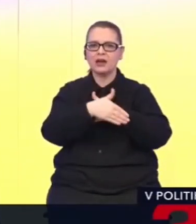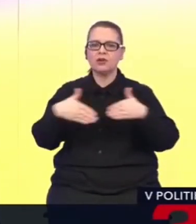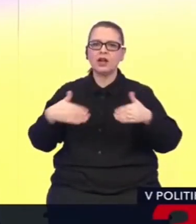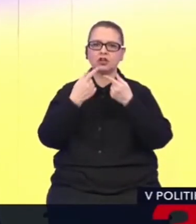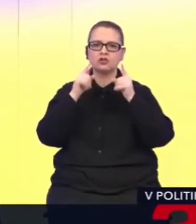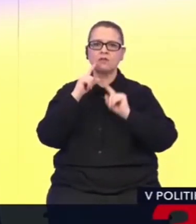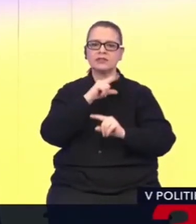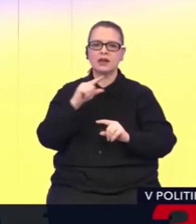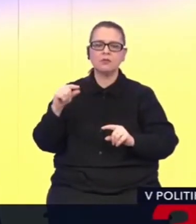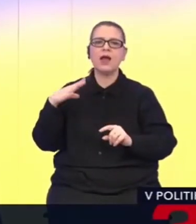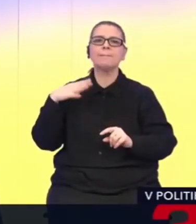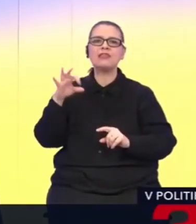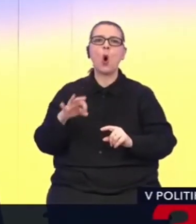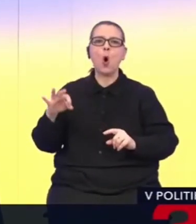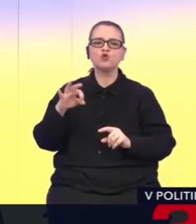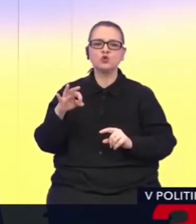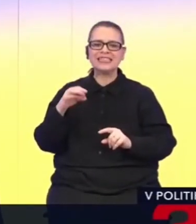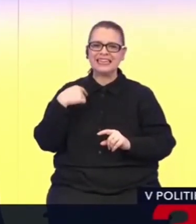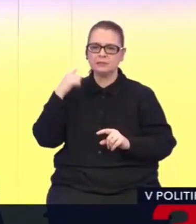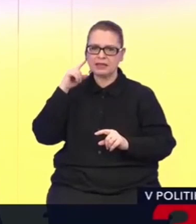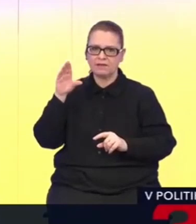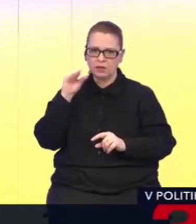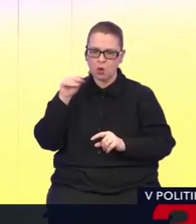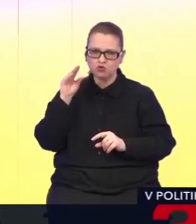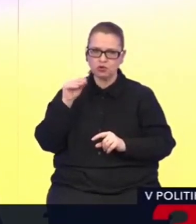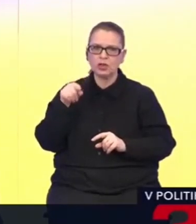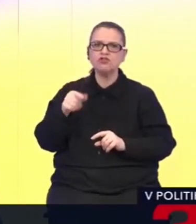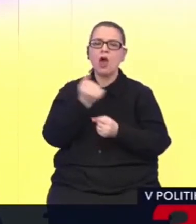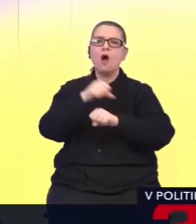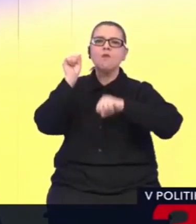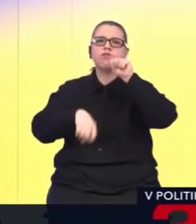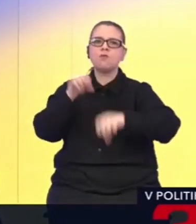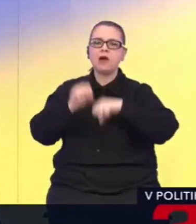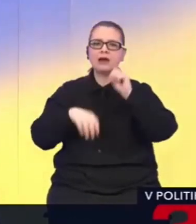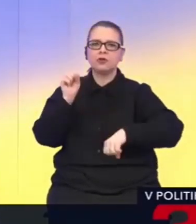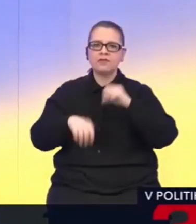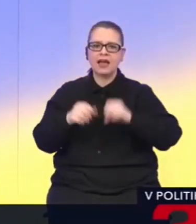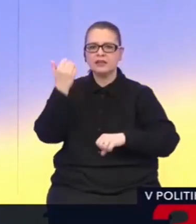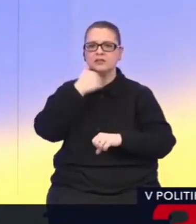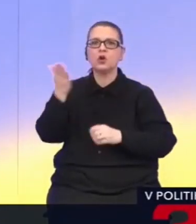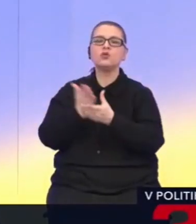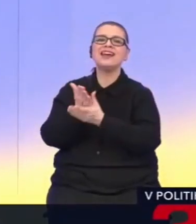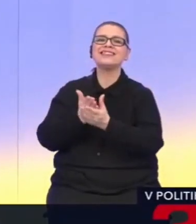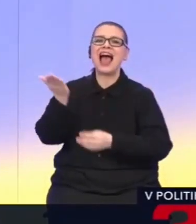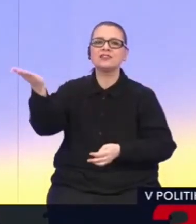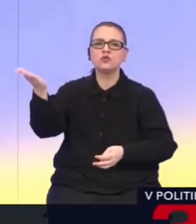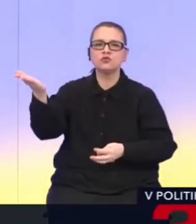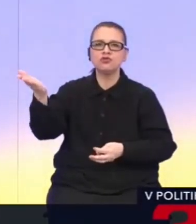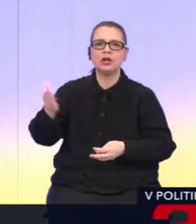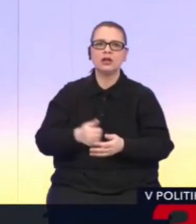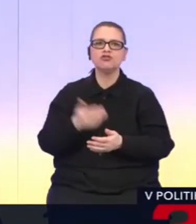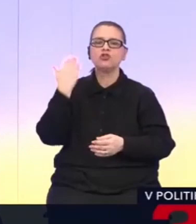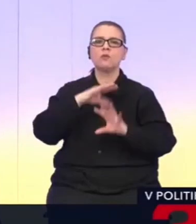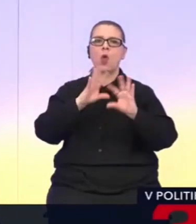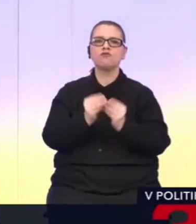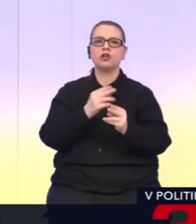z úspana Osuského sme si vypočuli, že to bombardovanie si tí civilisti zaslúžili a že to bolo všetko v